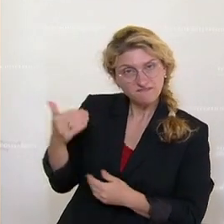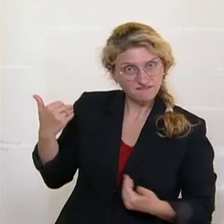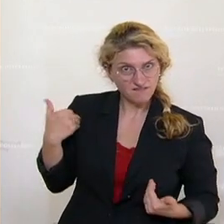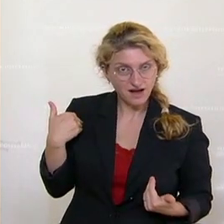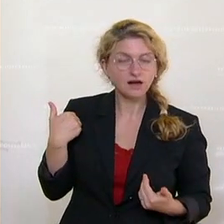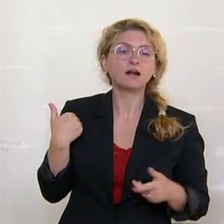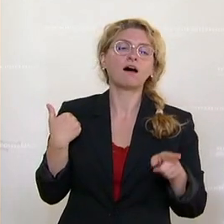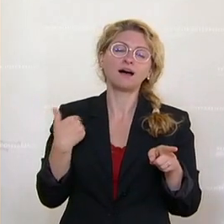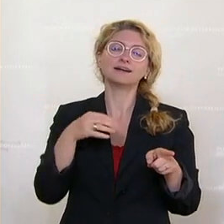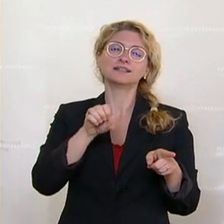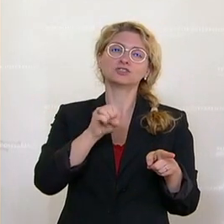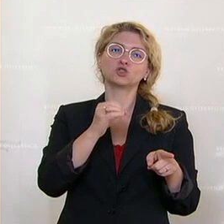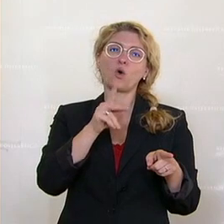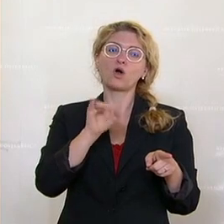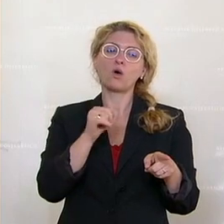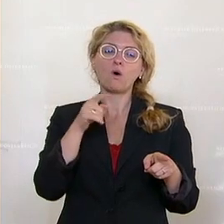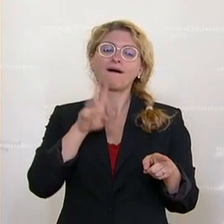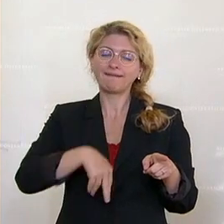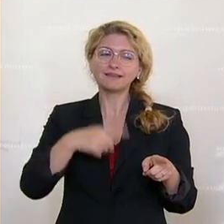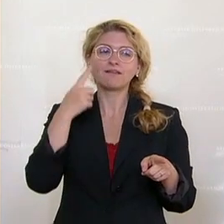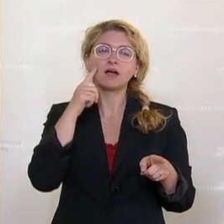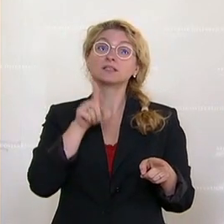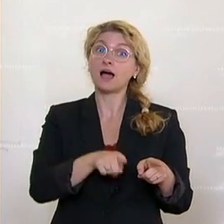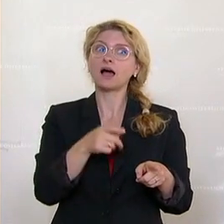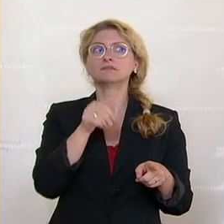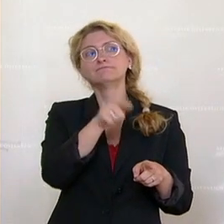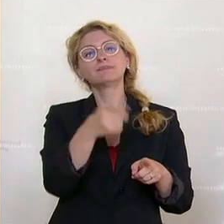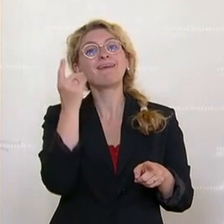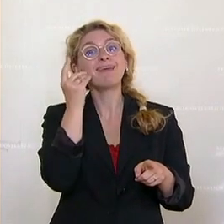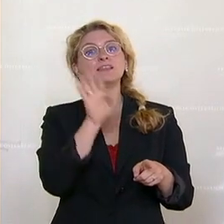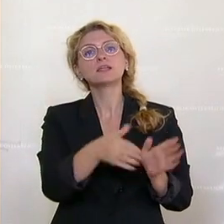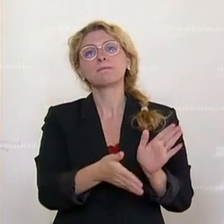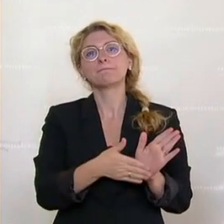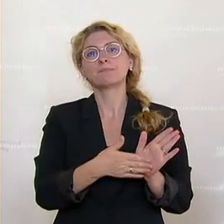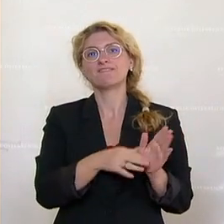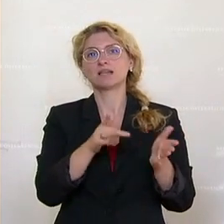richtig erkannt, dass das Telefon eventuell Beweismittel sein könnte.